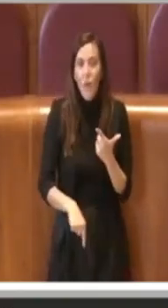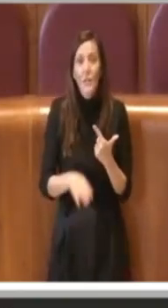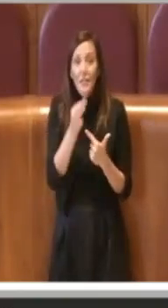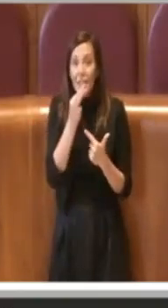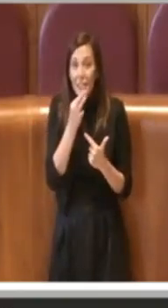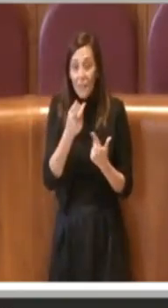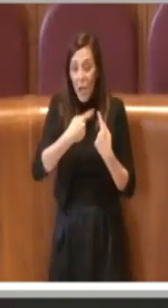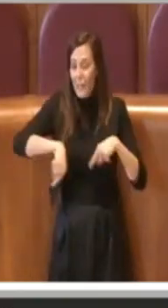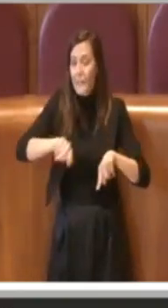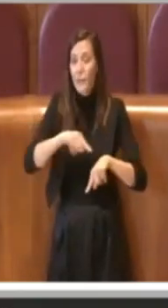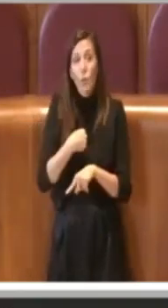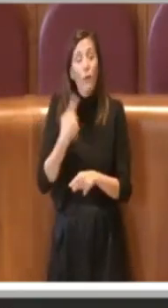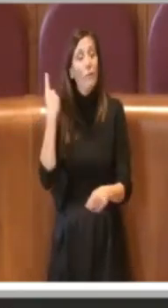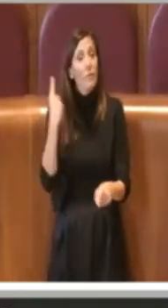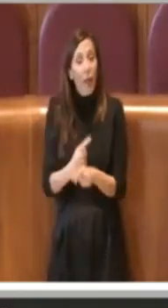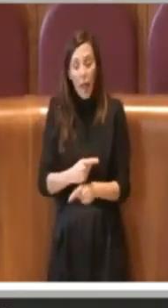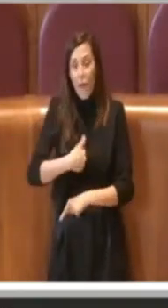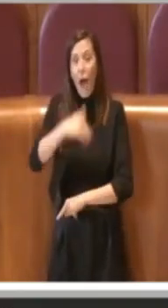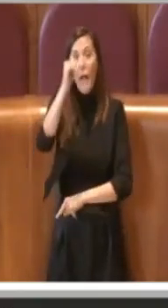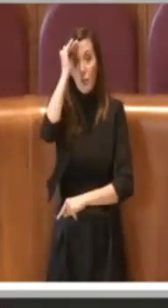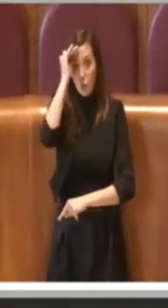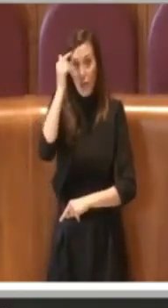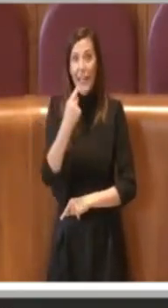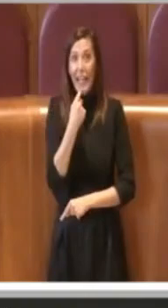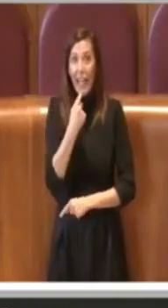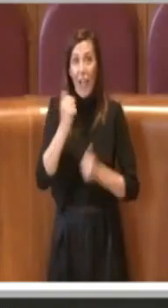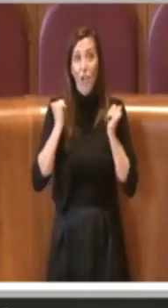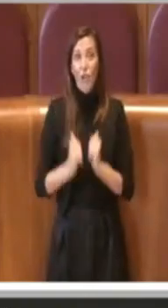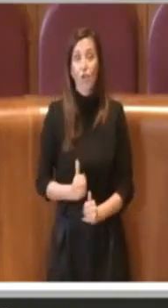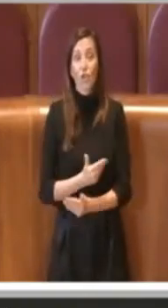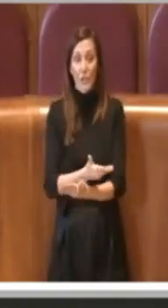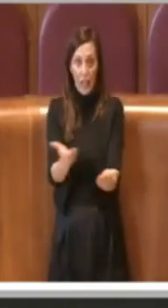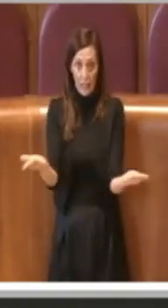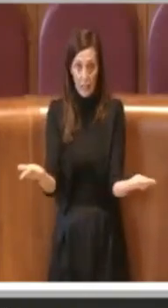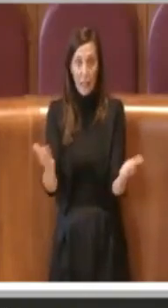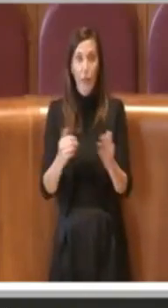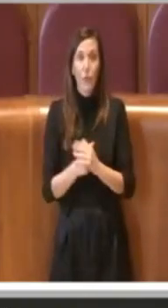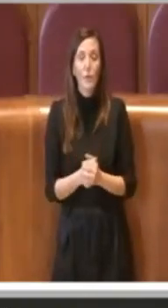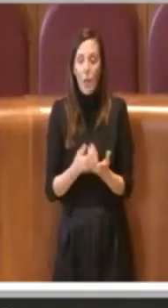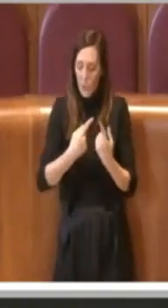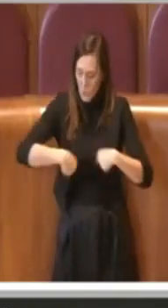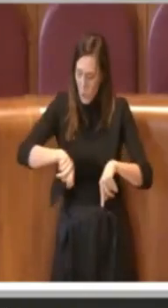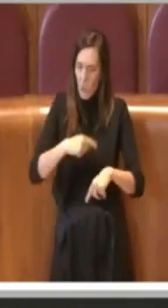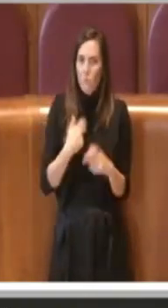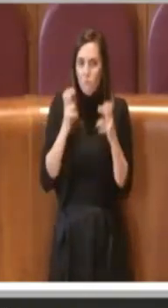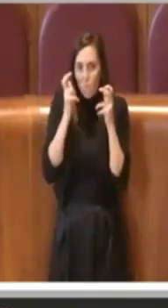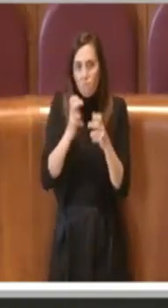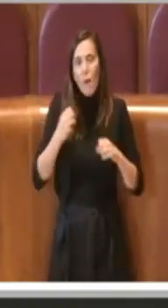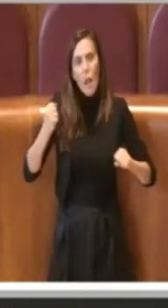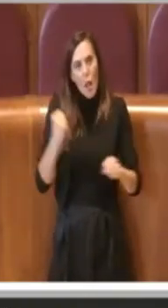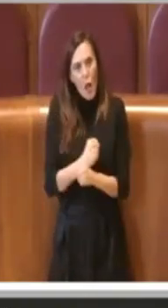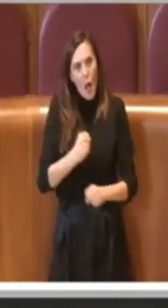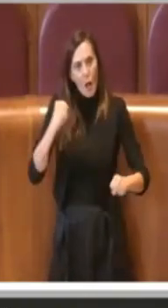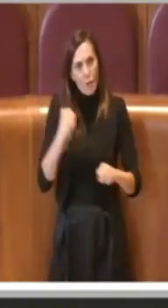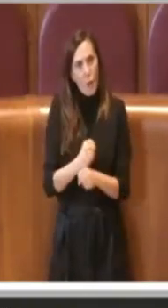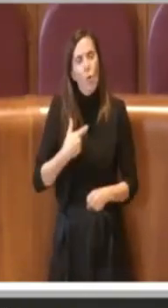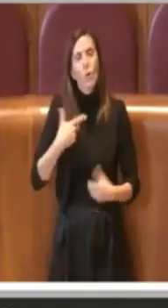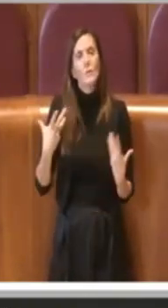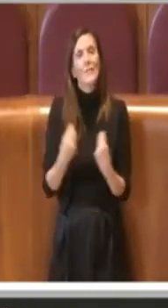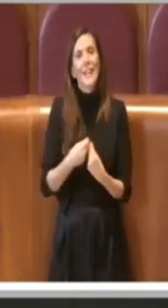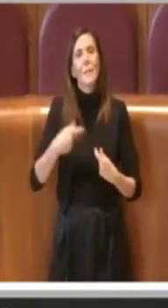ascoltare il cittadino. Perciò ci siamo messi a lavoro con il Presidente Coglia